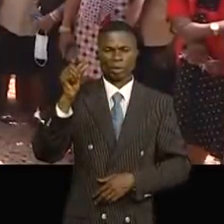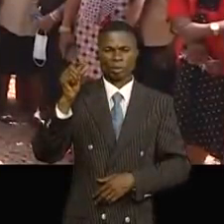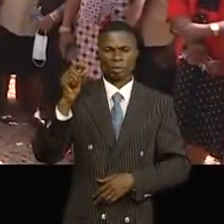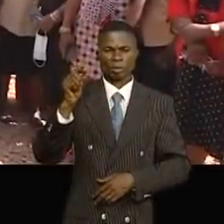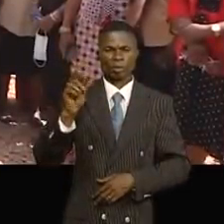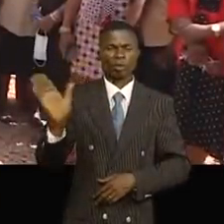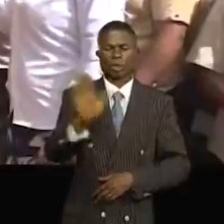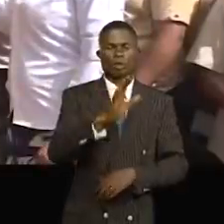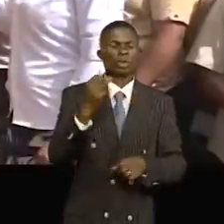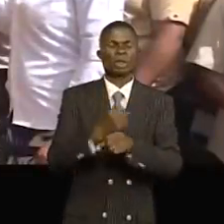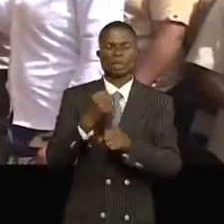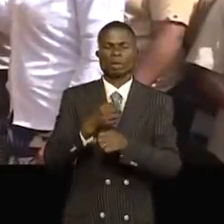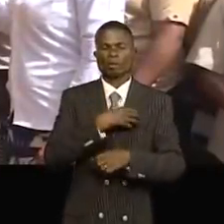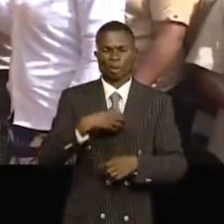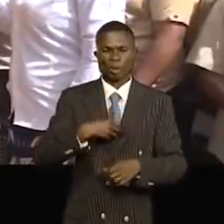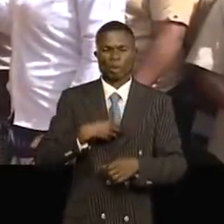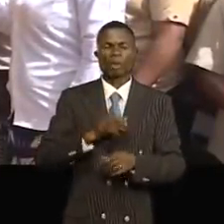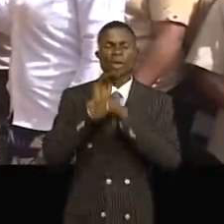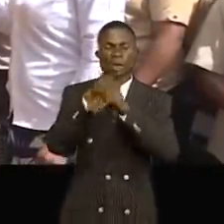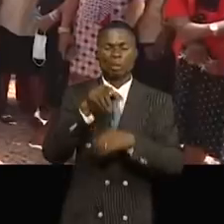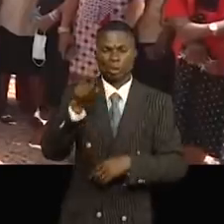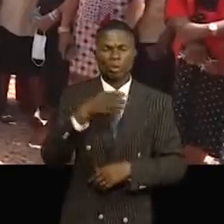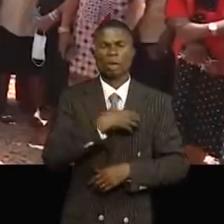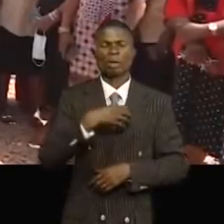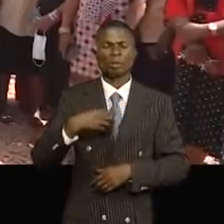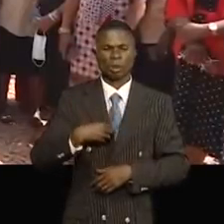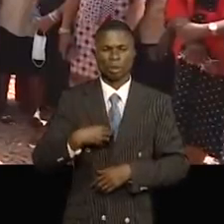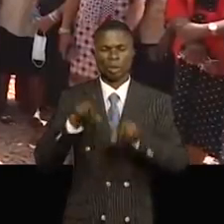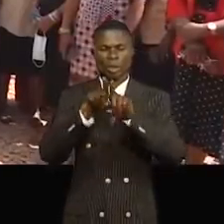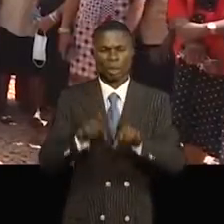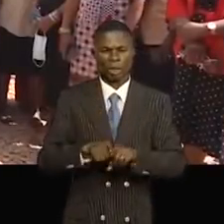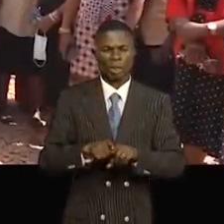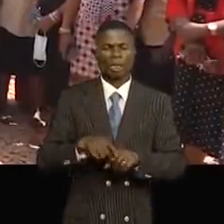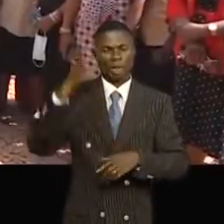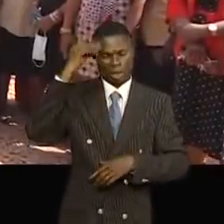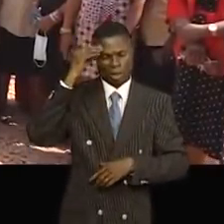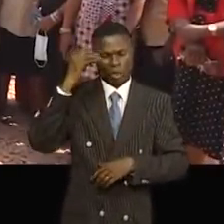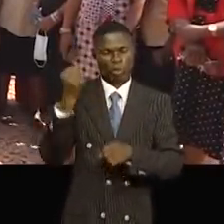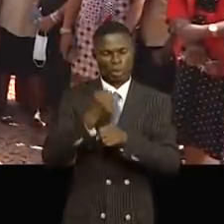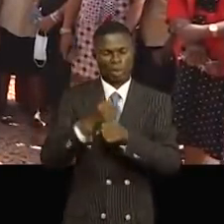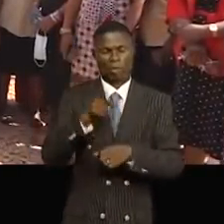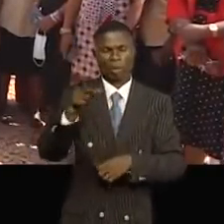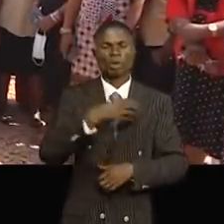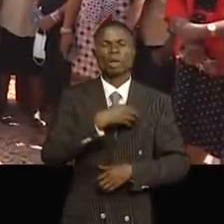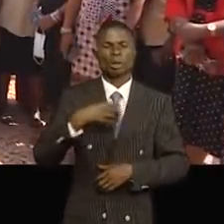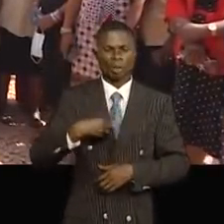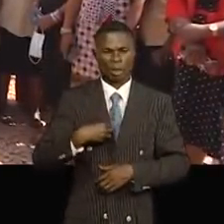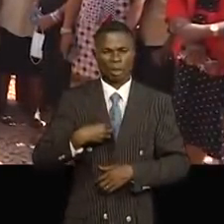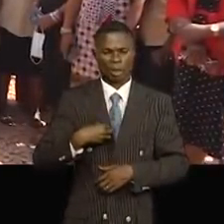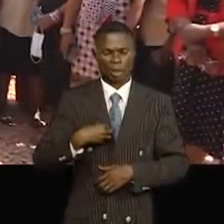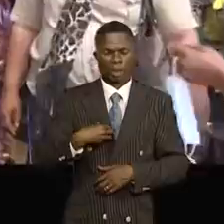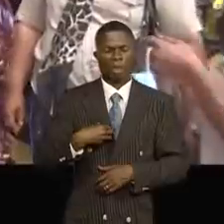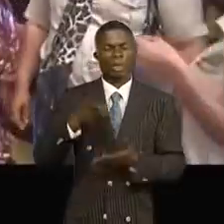Votre travail, votre implication ainsi que votre expérience professionnelle ont été